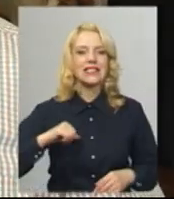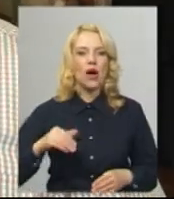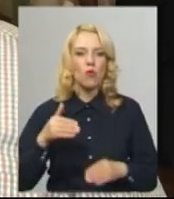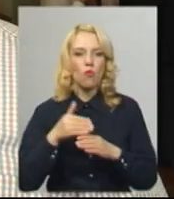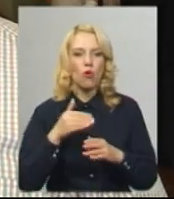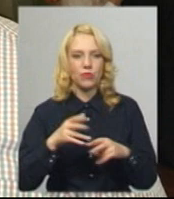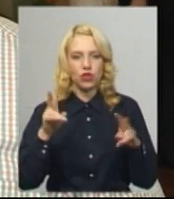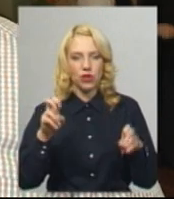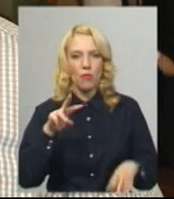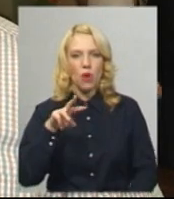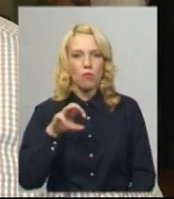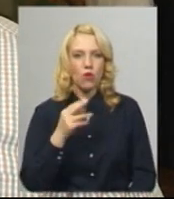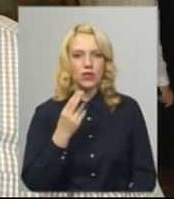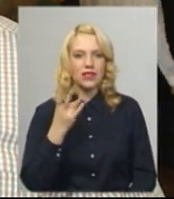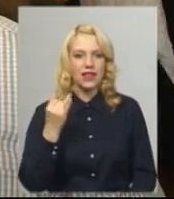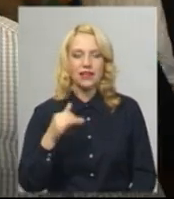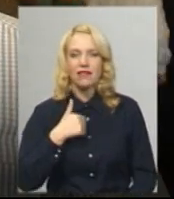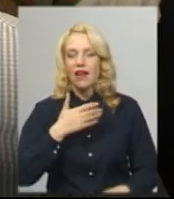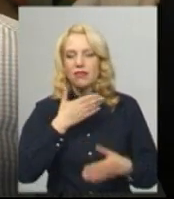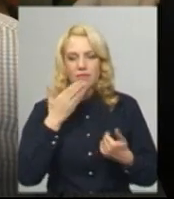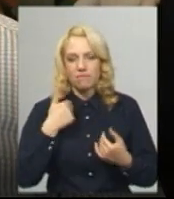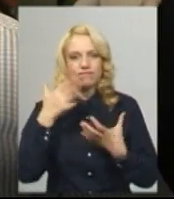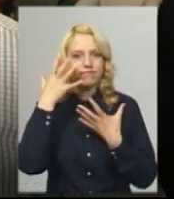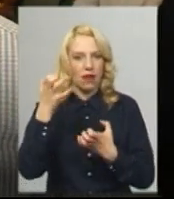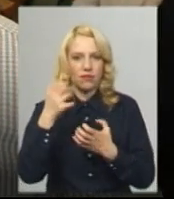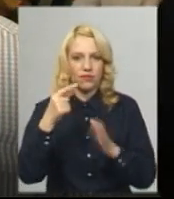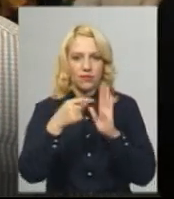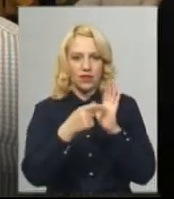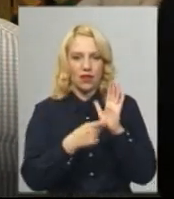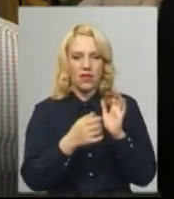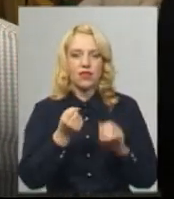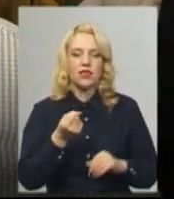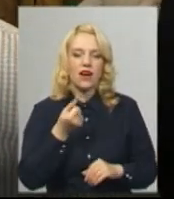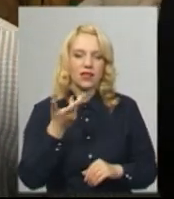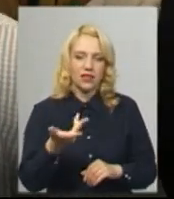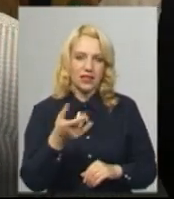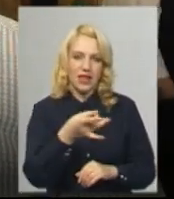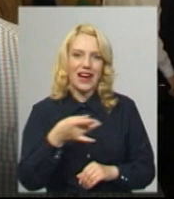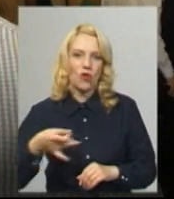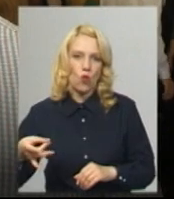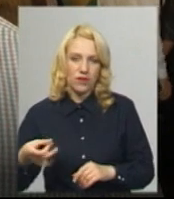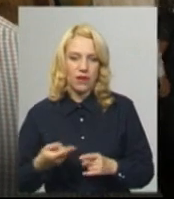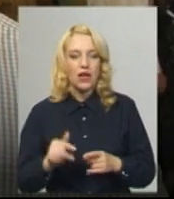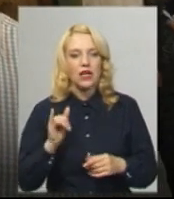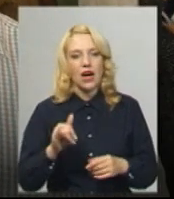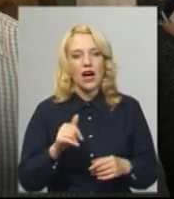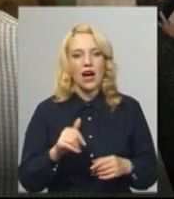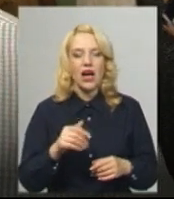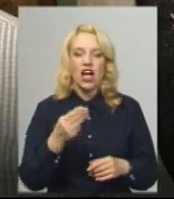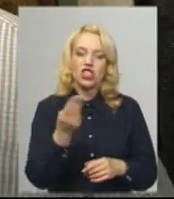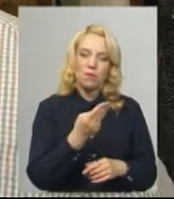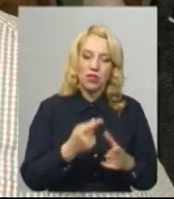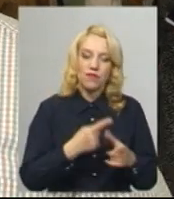Моцний. Я не є прихильником ділення на якомога більшу кількість регіонів. А різниця між тим, що буде Шепетівський чи